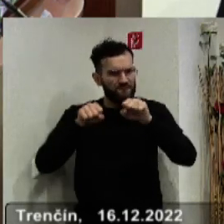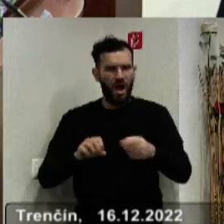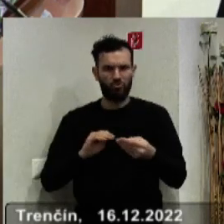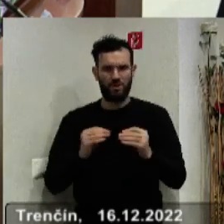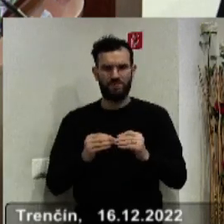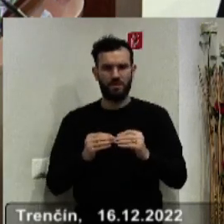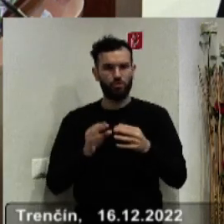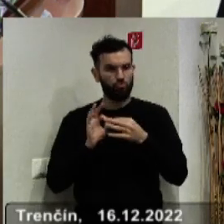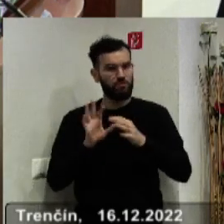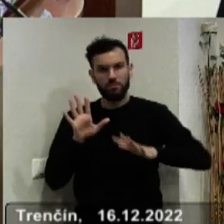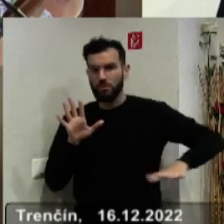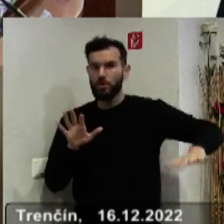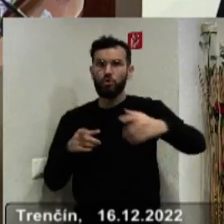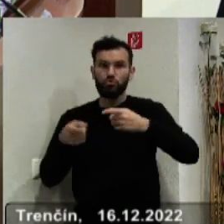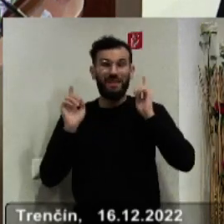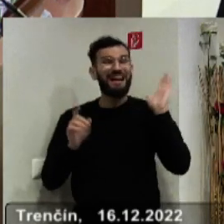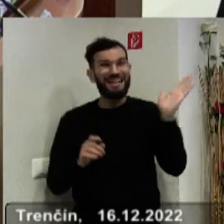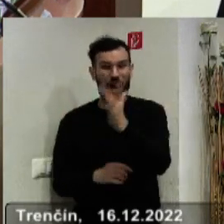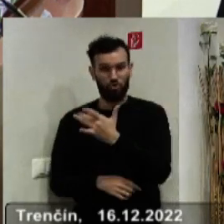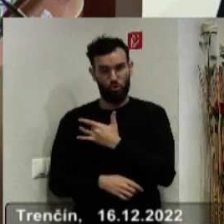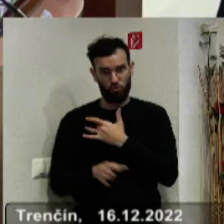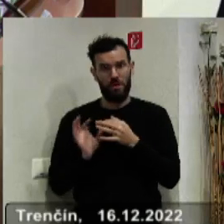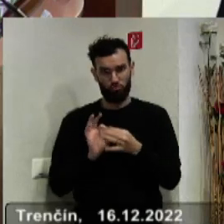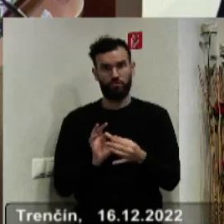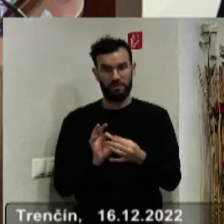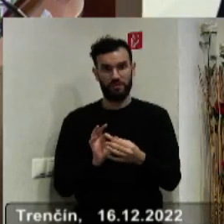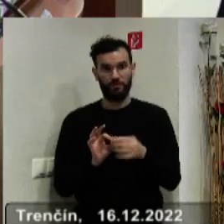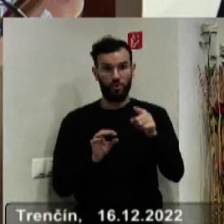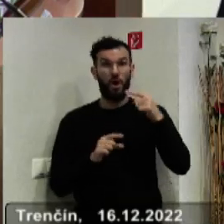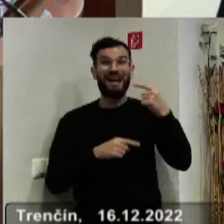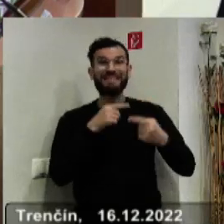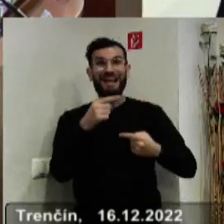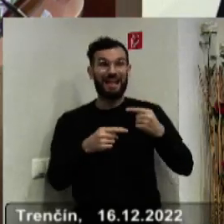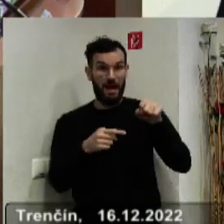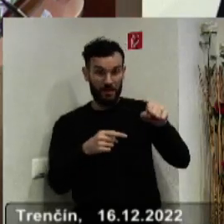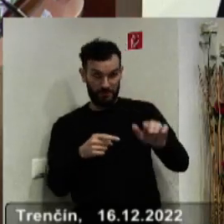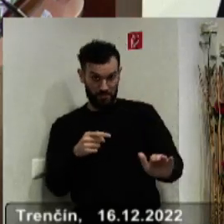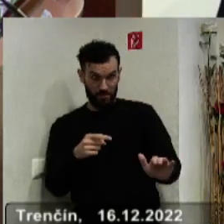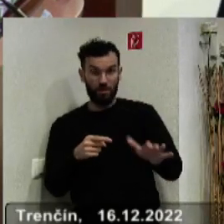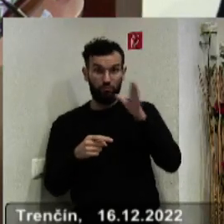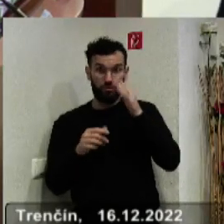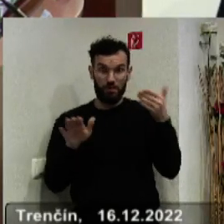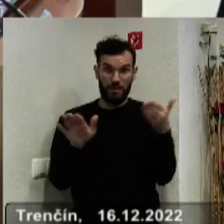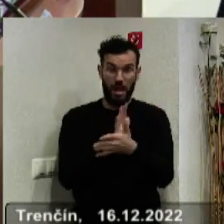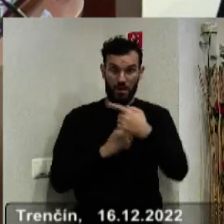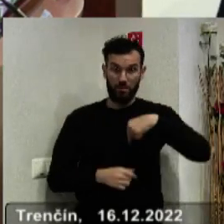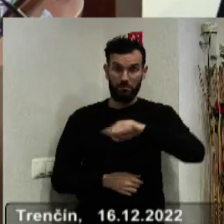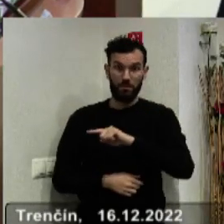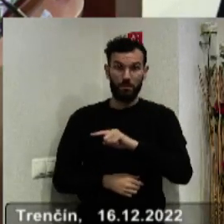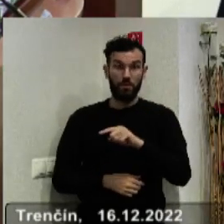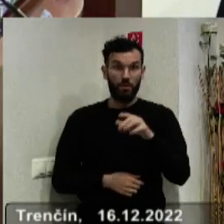stýkajúca sa celého Slovenska, každého jedného z nás, lebo je to generácia, ktorá nás o pár rokov nahradí. A keď už budeme jesť